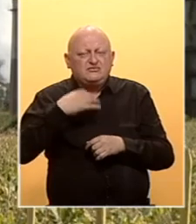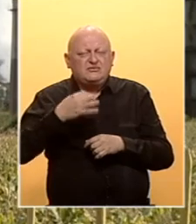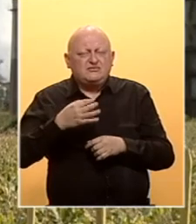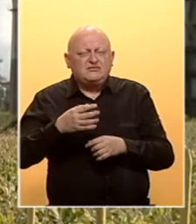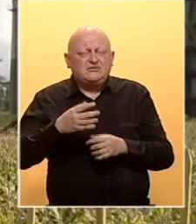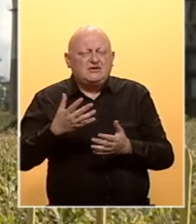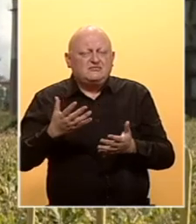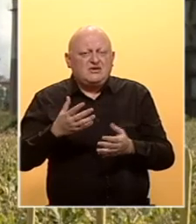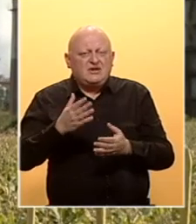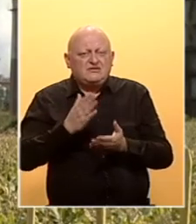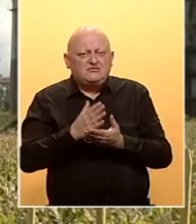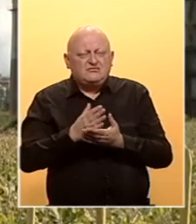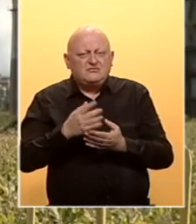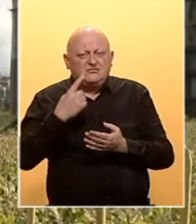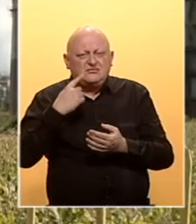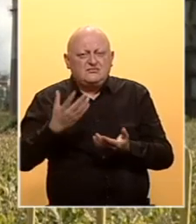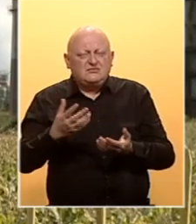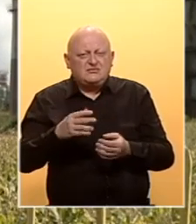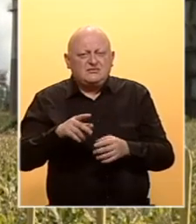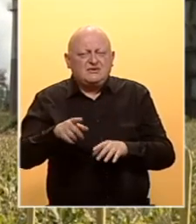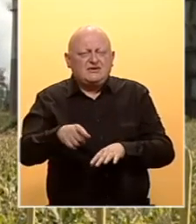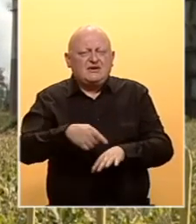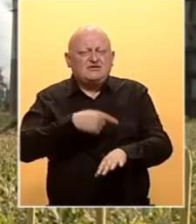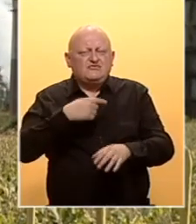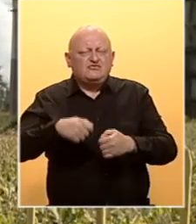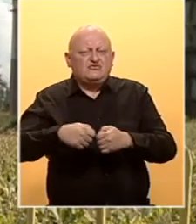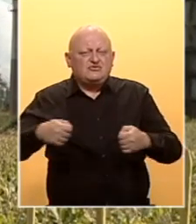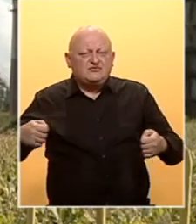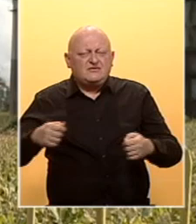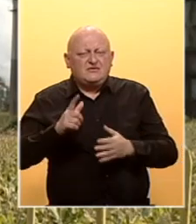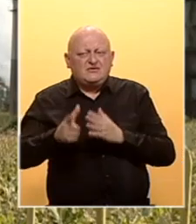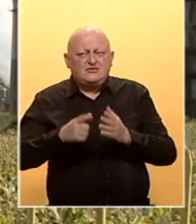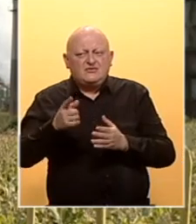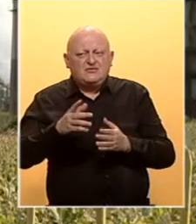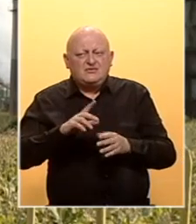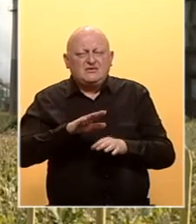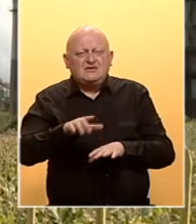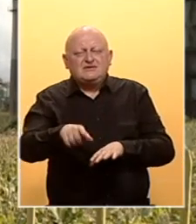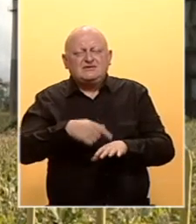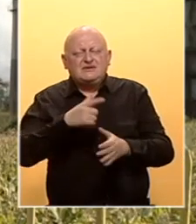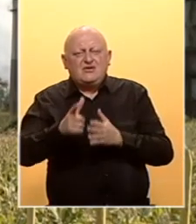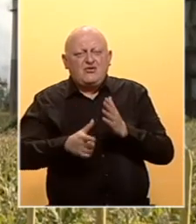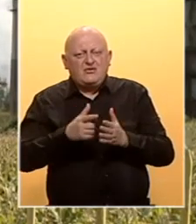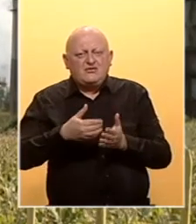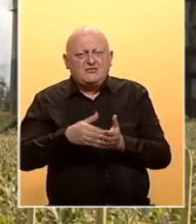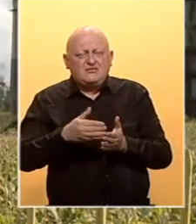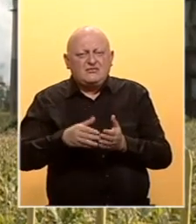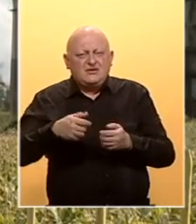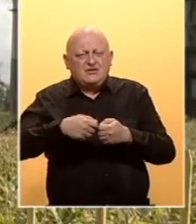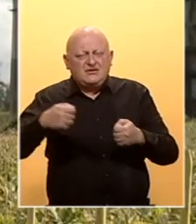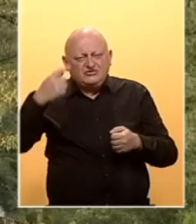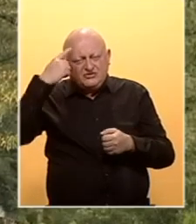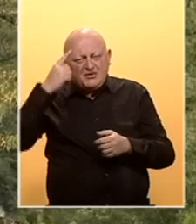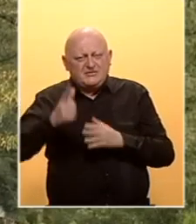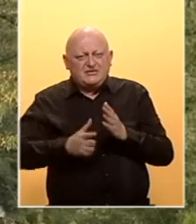zblamiraju, razvuku vrijeme. Šta ja znam, to je njihova opcija, znači cijelo vrijeme kad se došlo razlačenje pameti i